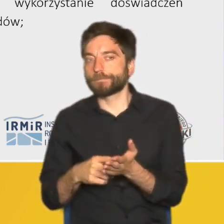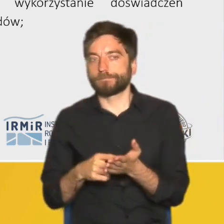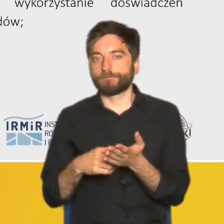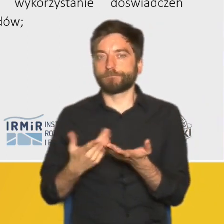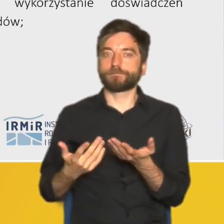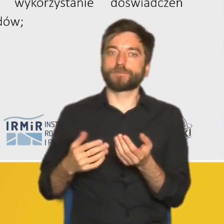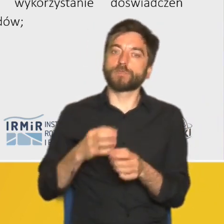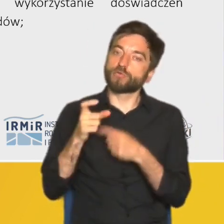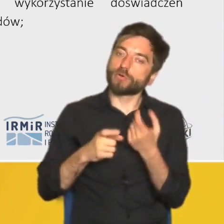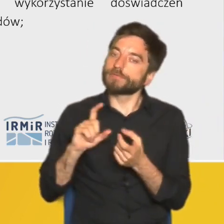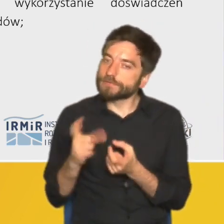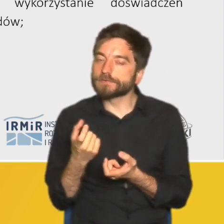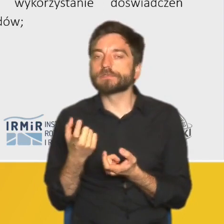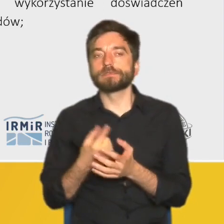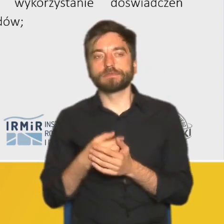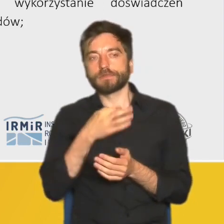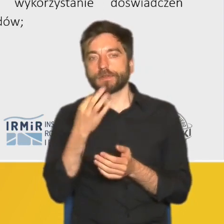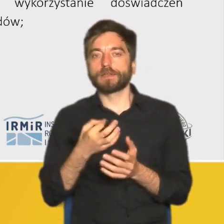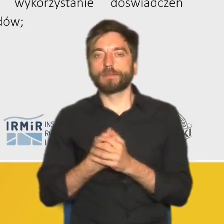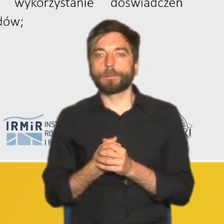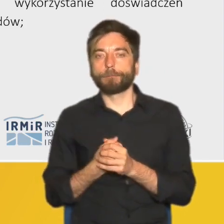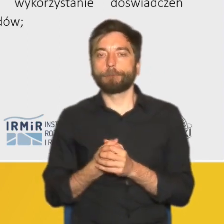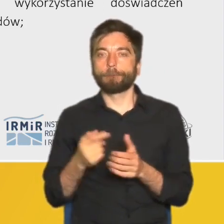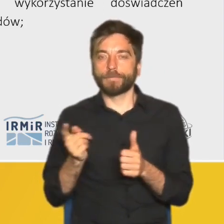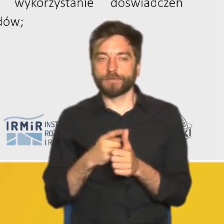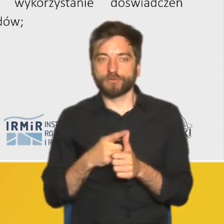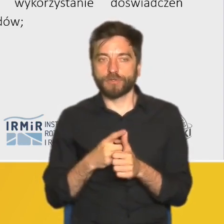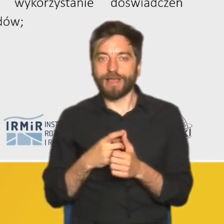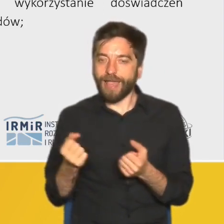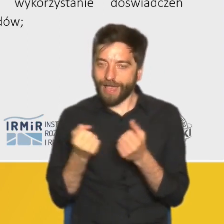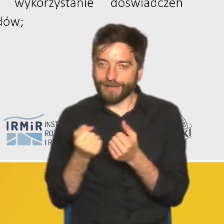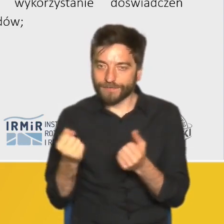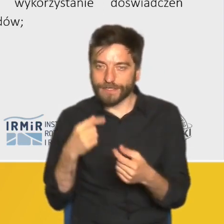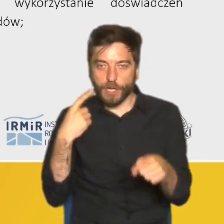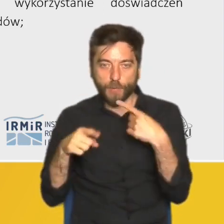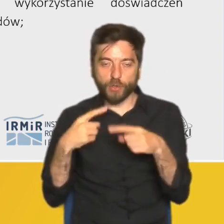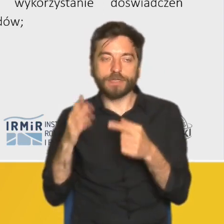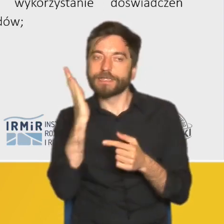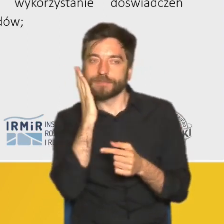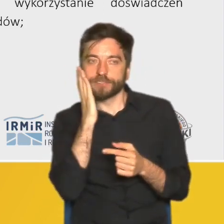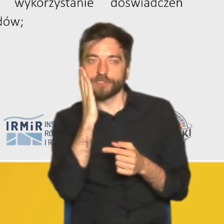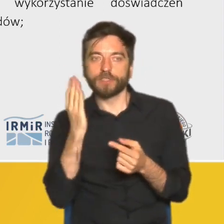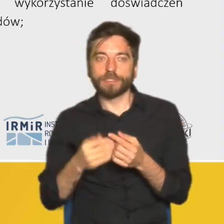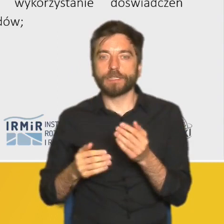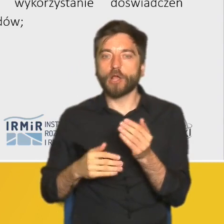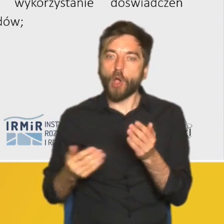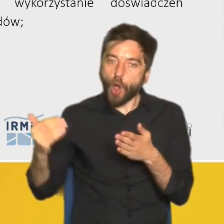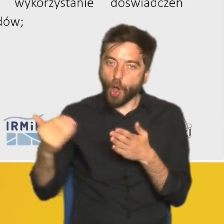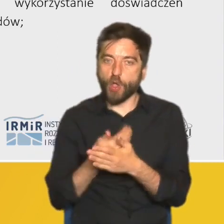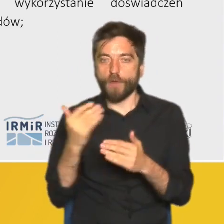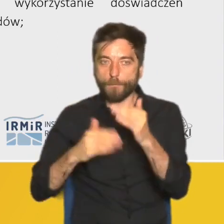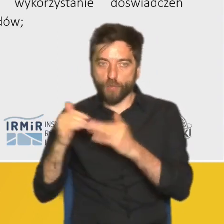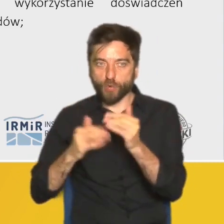które opieramy na tych badaniach jakościowych, to jest oczywiście po pierwsze aktywizacja polityki mieszkaniowej i rewitalizacyjnej w miastach